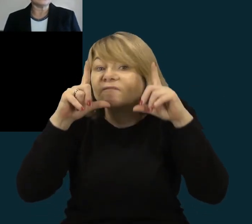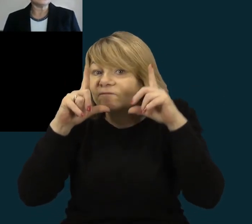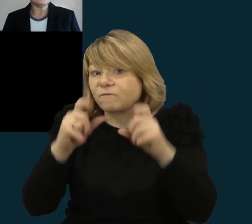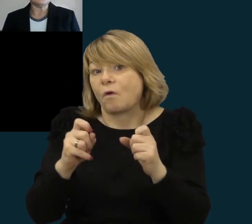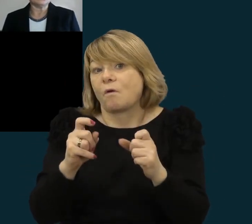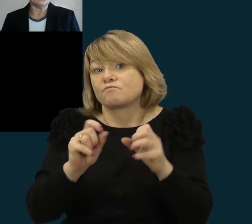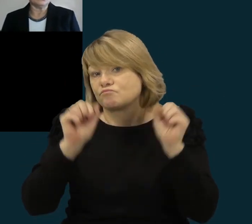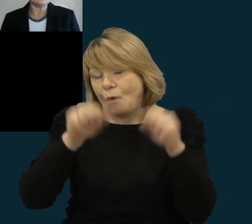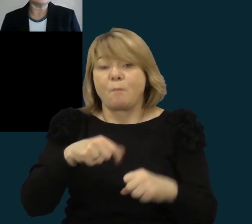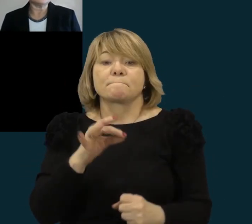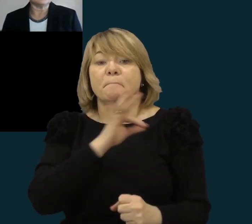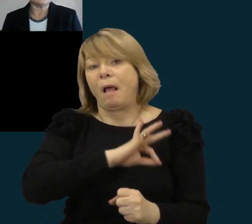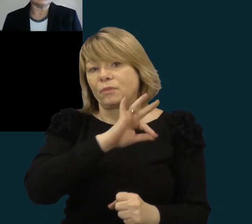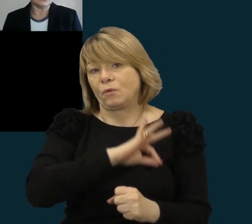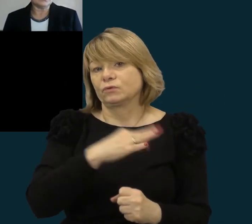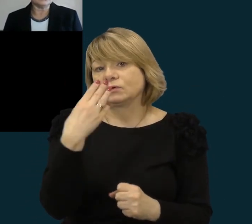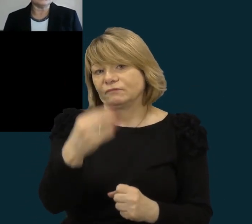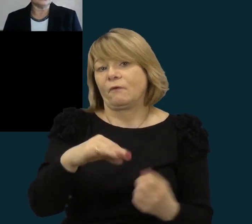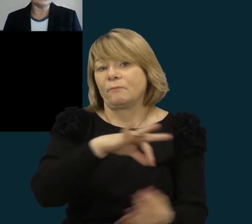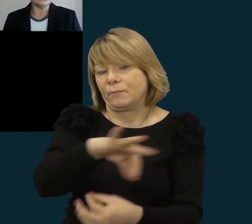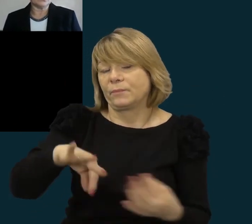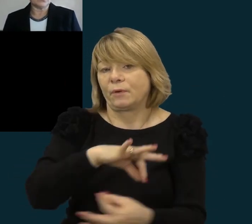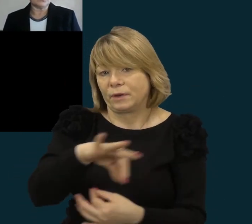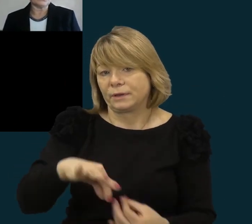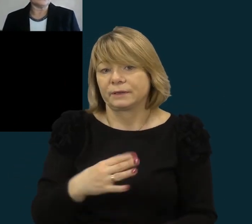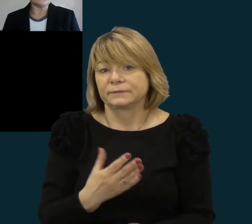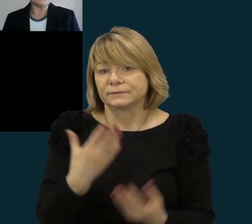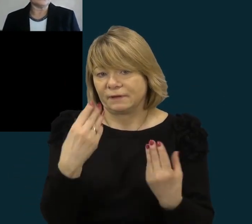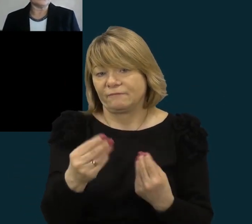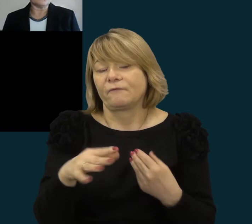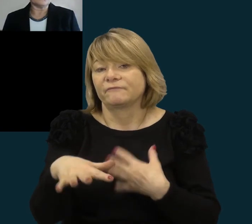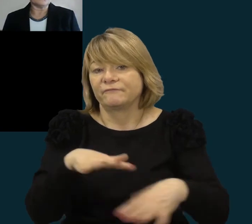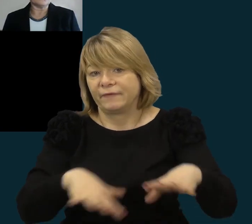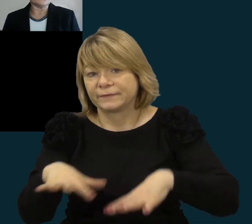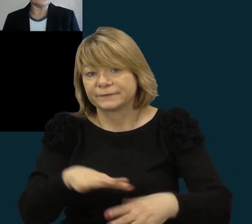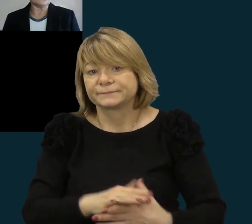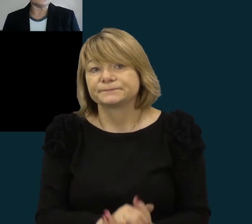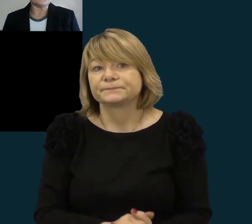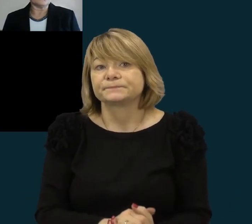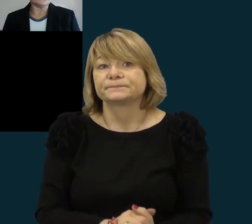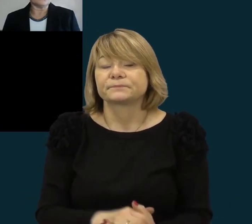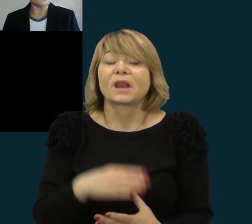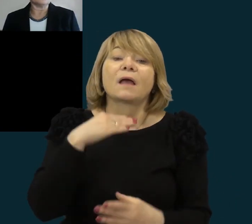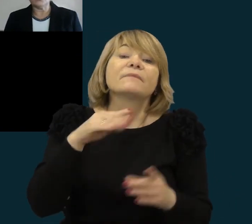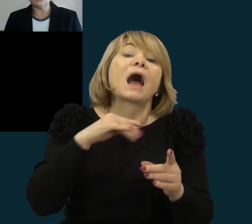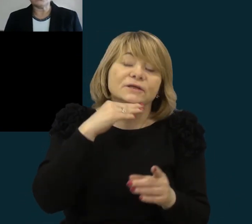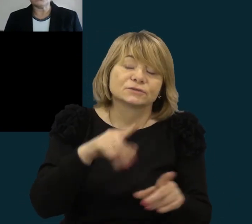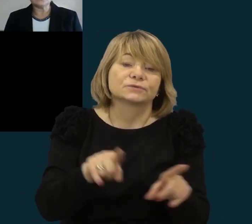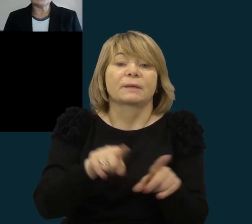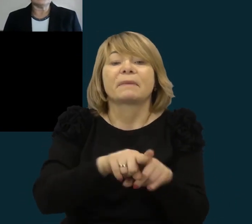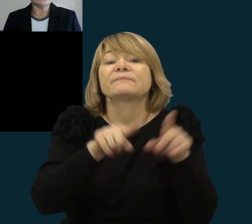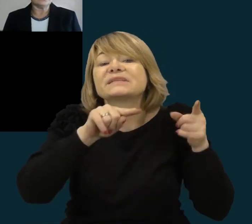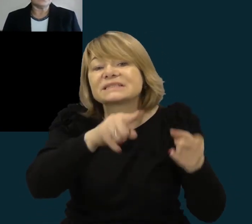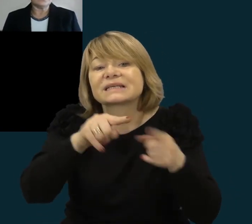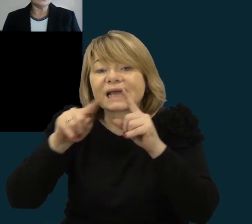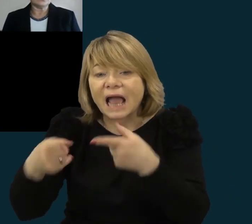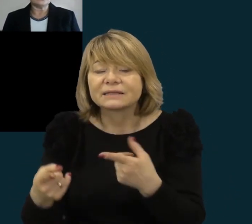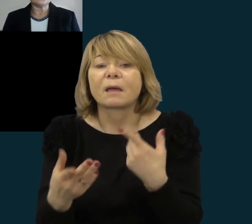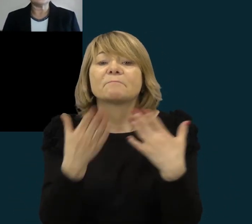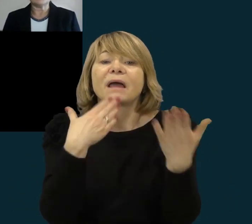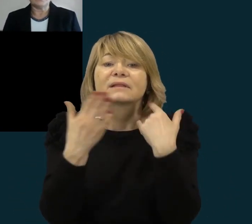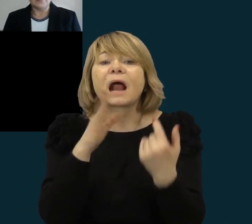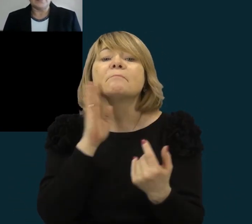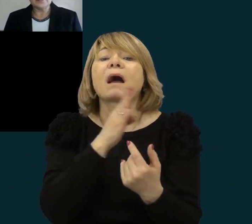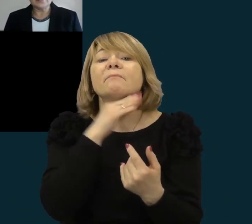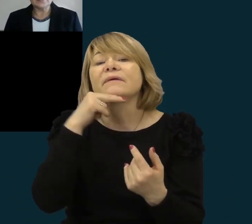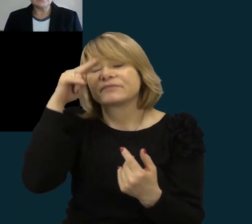kurias galės panaudoti toje projektinėje veikloje. Aišku, paskatinom mokinius bendrausinamosi